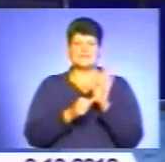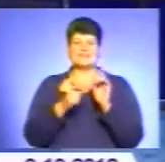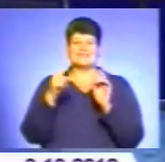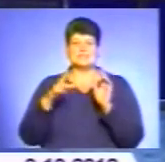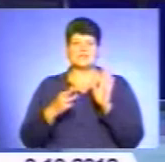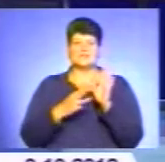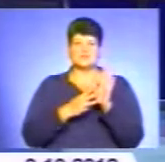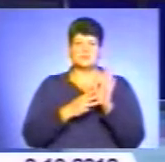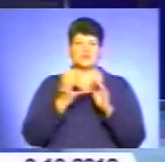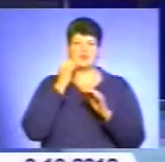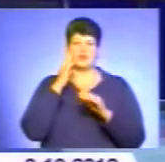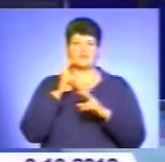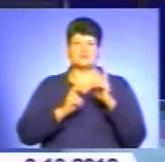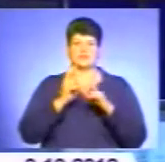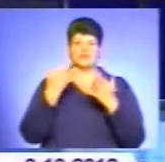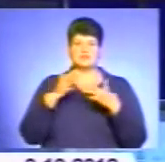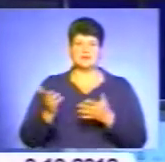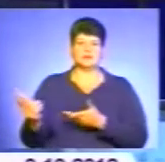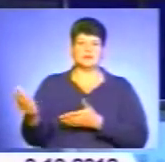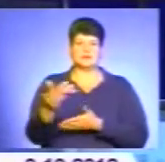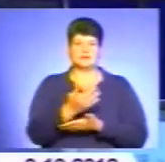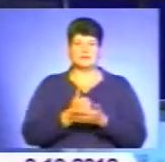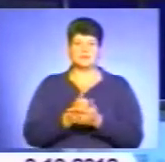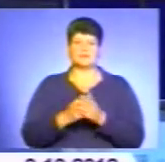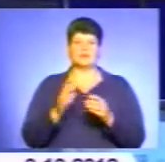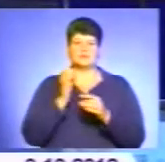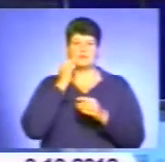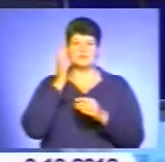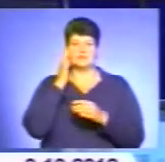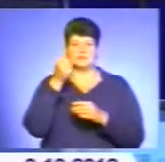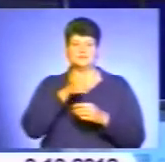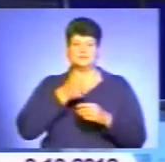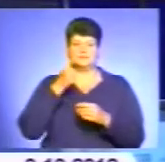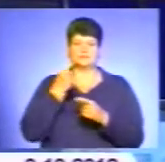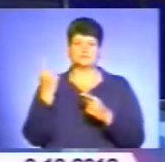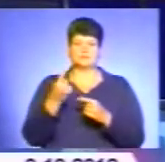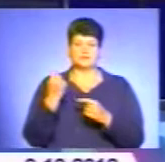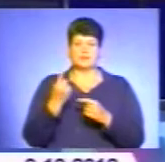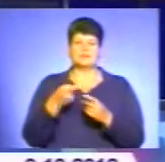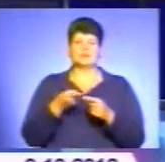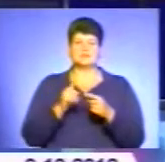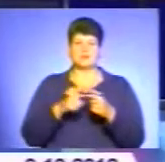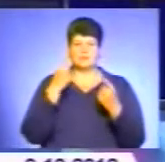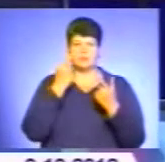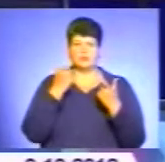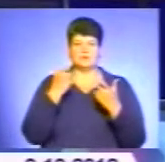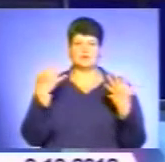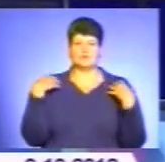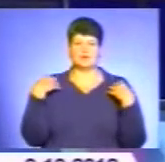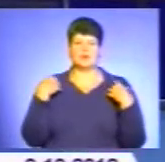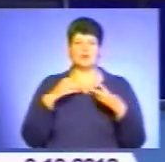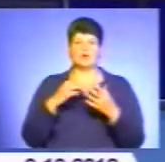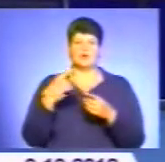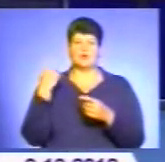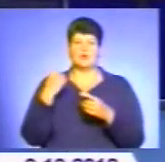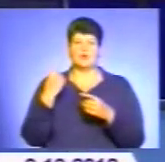вже заготовили річну потребу цукру для області. Про це нашим кореспондентам повідомив начальник головного управління Агропромислового